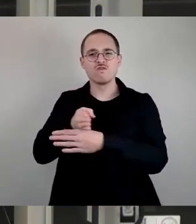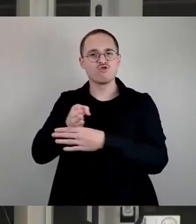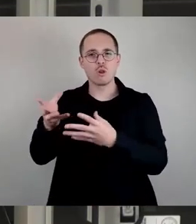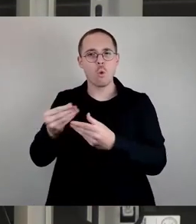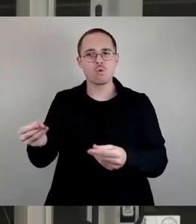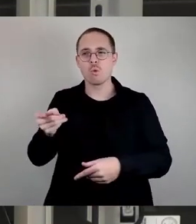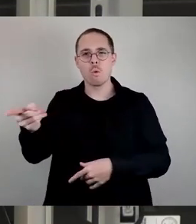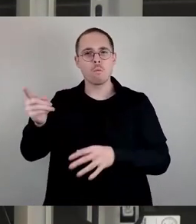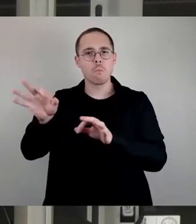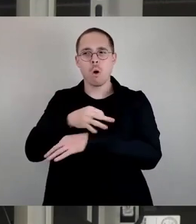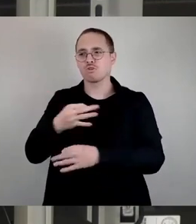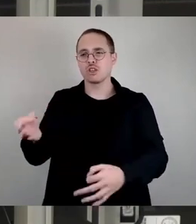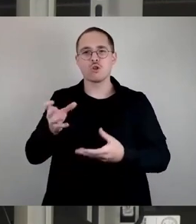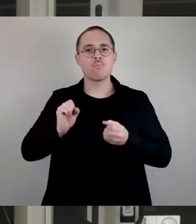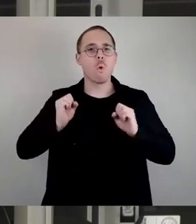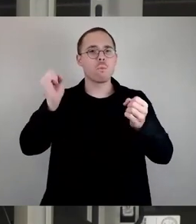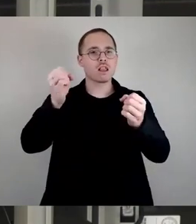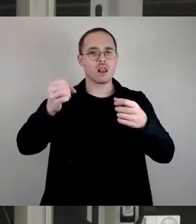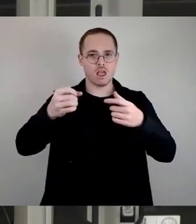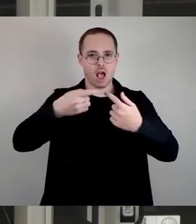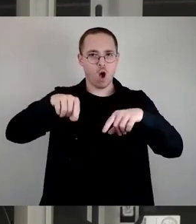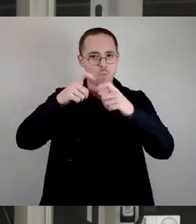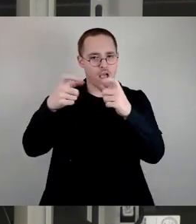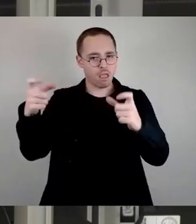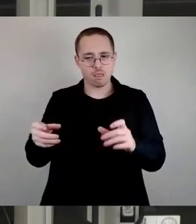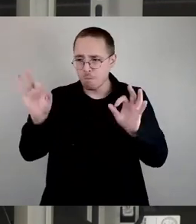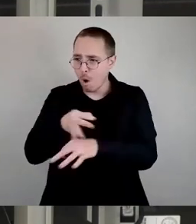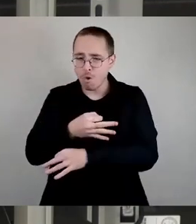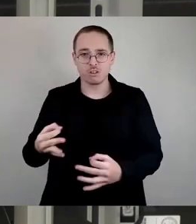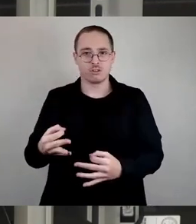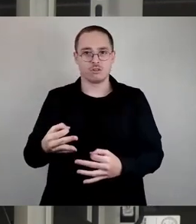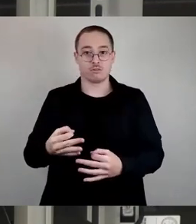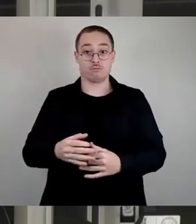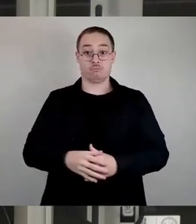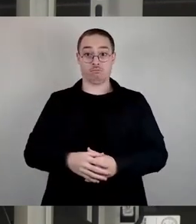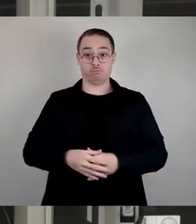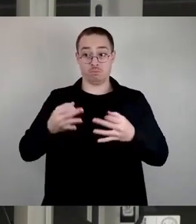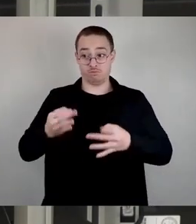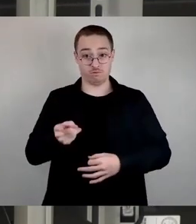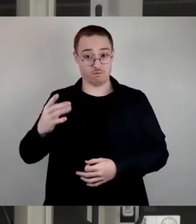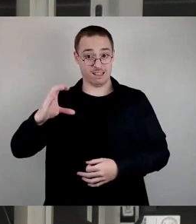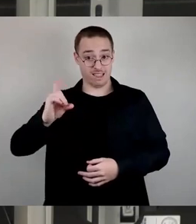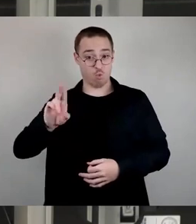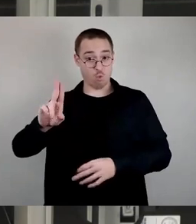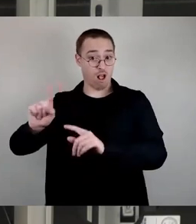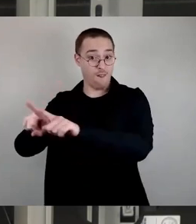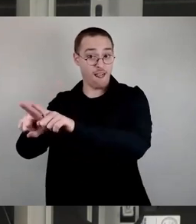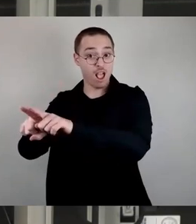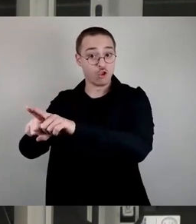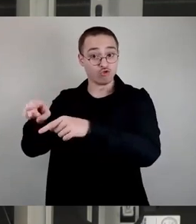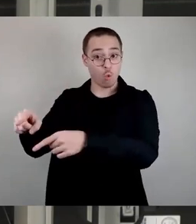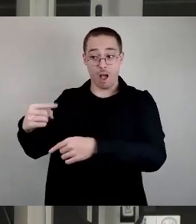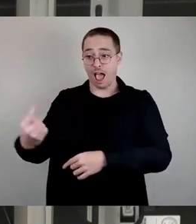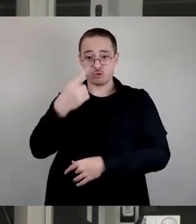alles nicht. Dieselbe CDU sagt eine Stunde später, in Dresdner Norden reichen die